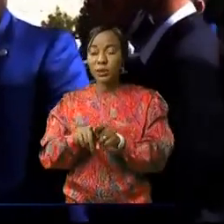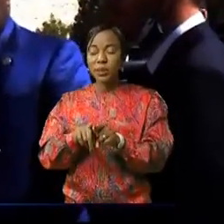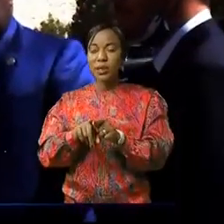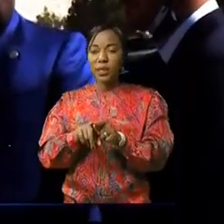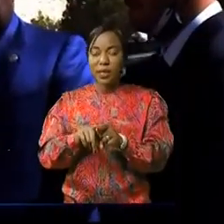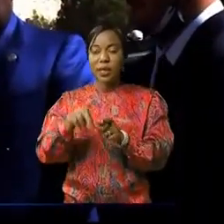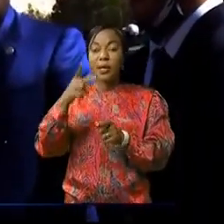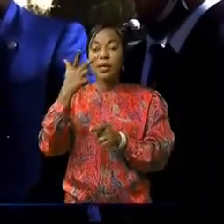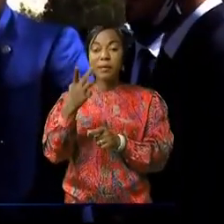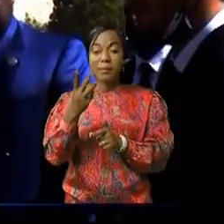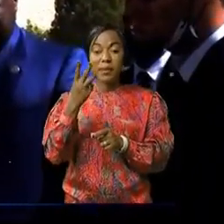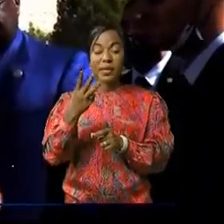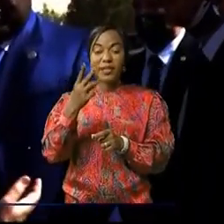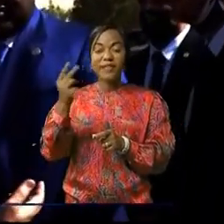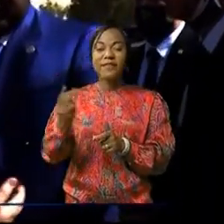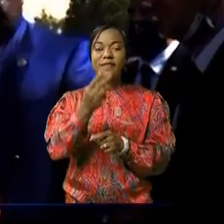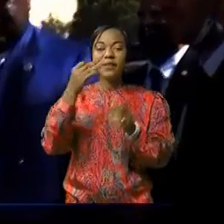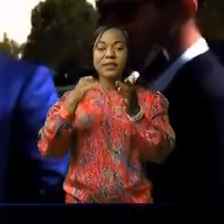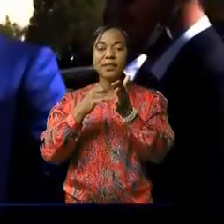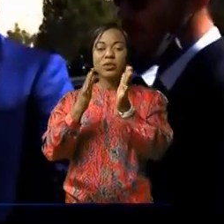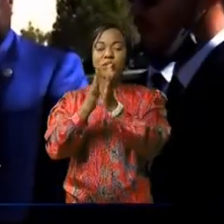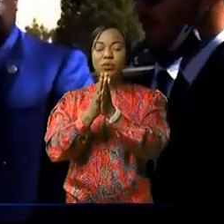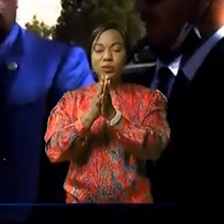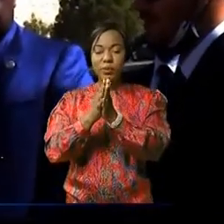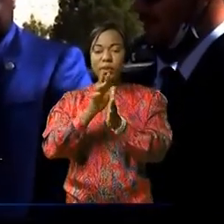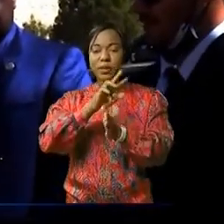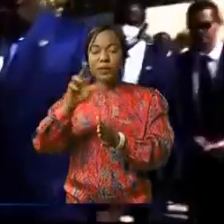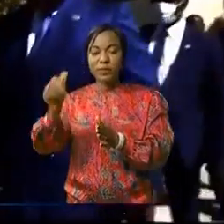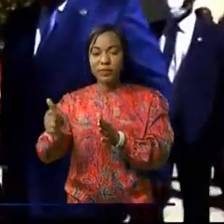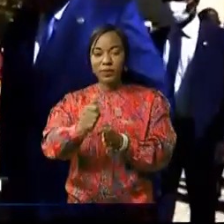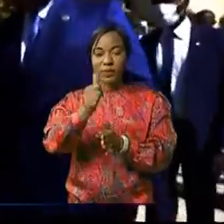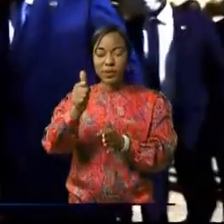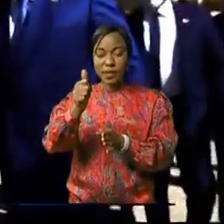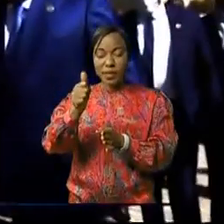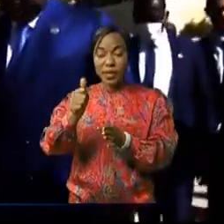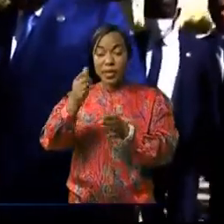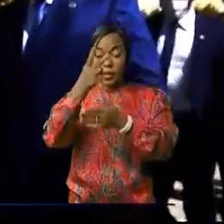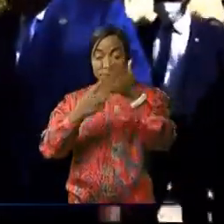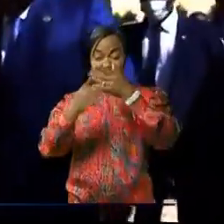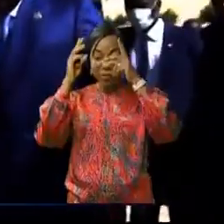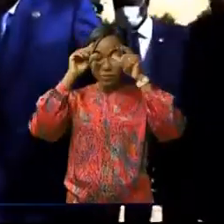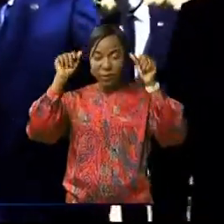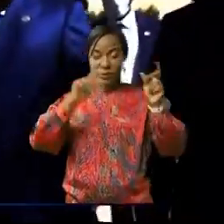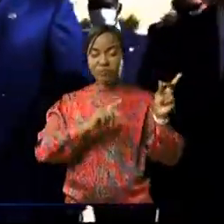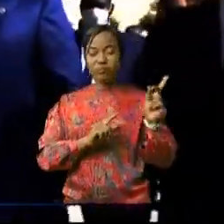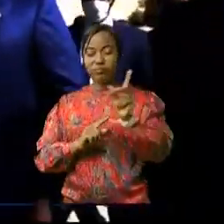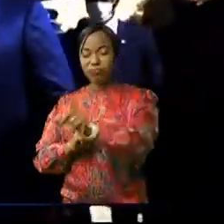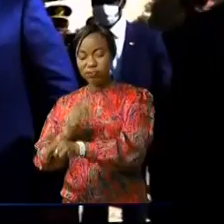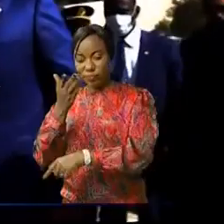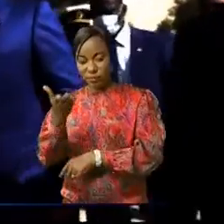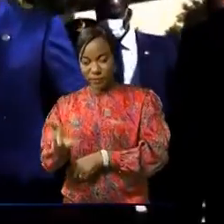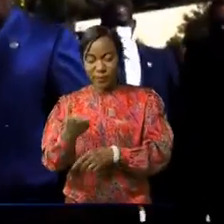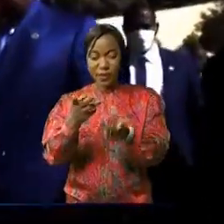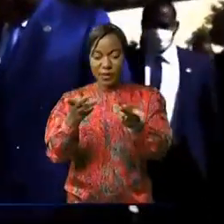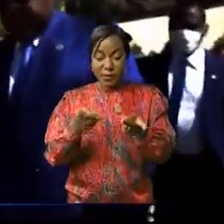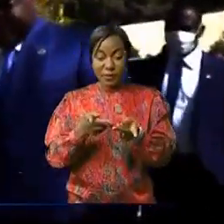le mercredi 27 octobre 2021 avec la visite du couple présidentiel de la RDC en séjour en Israël. En ces